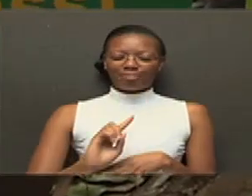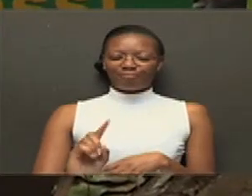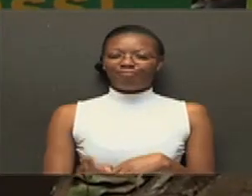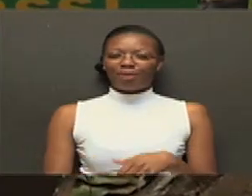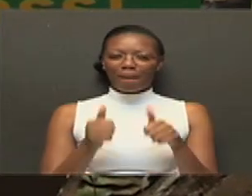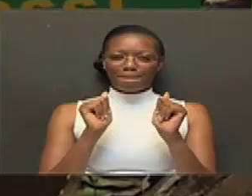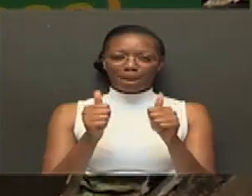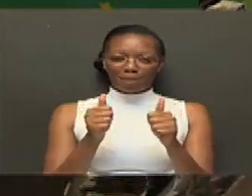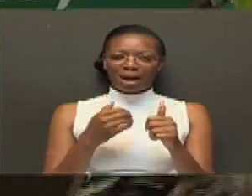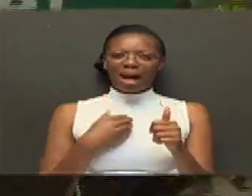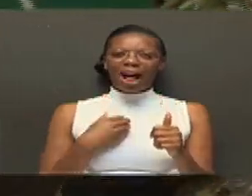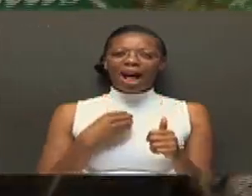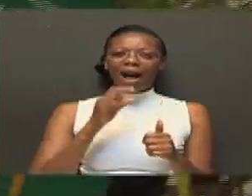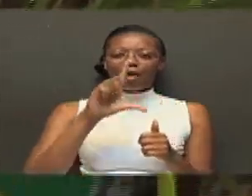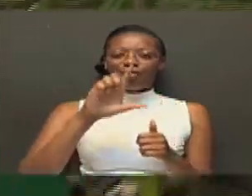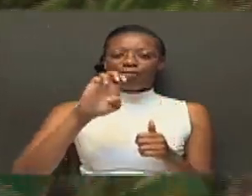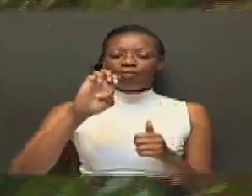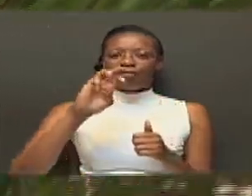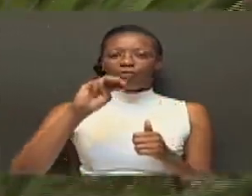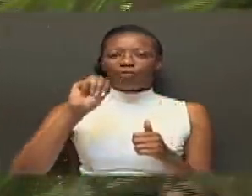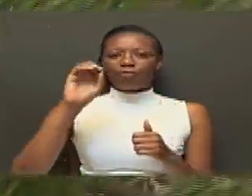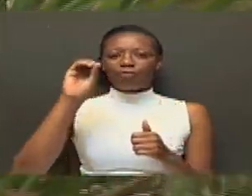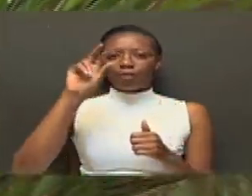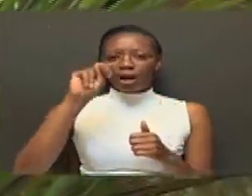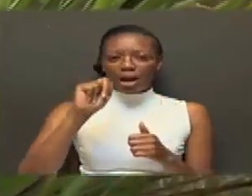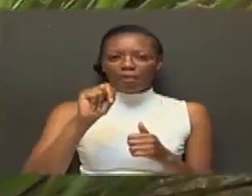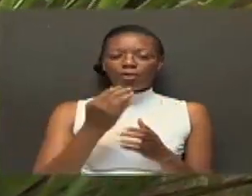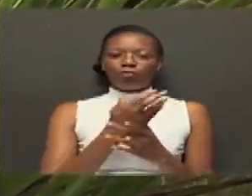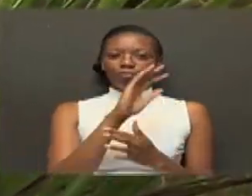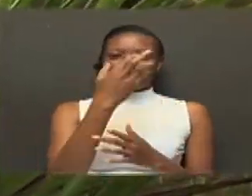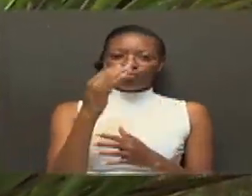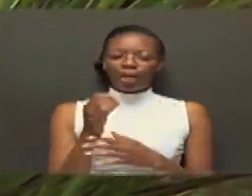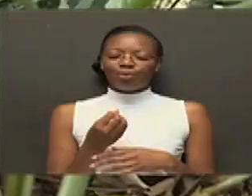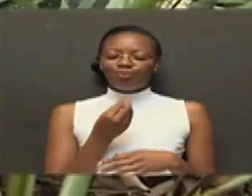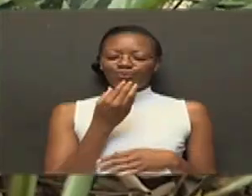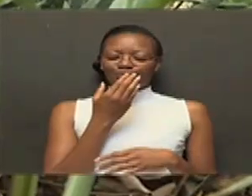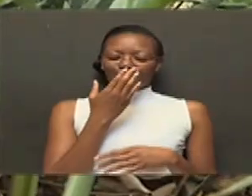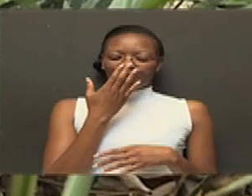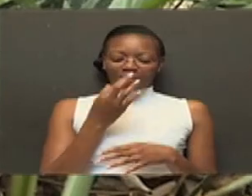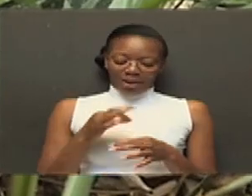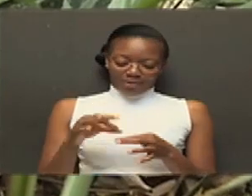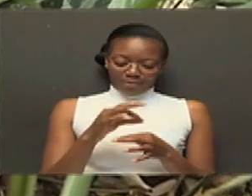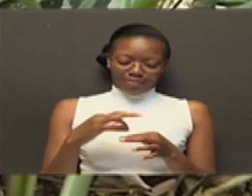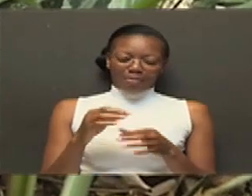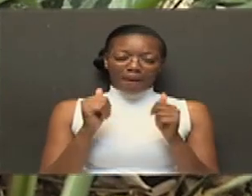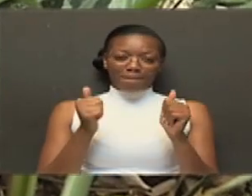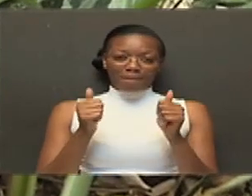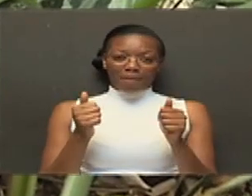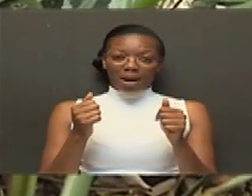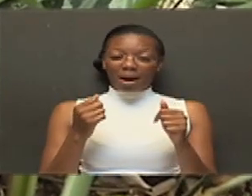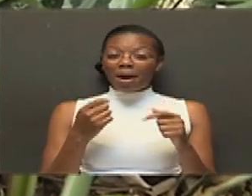Kuna lemongrass Ambao ni marufu sana kwa kuongeza latha Na harufu tamu kwa chai Lakini,